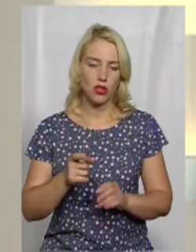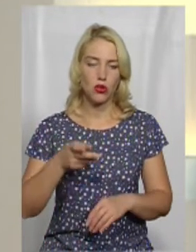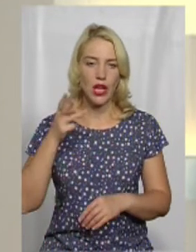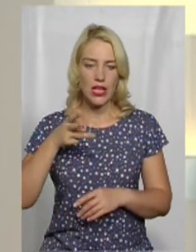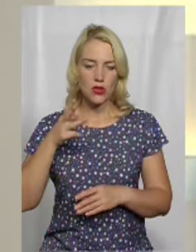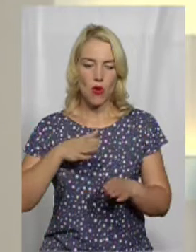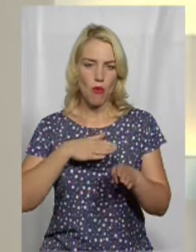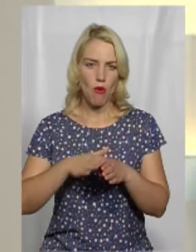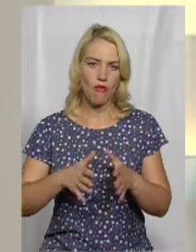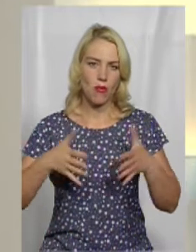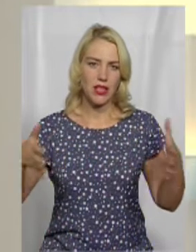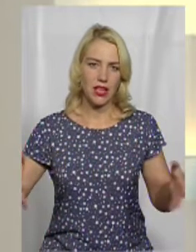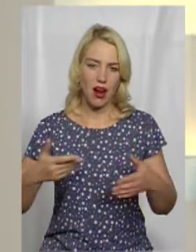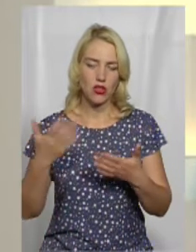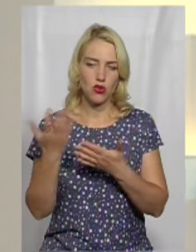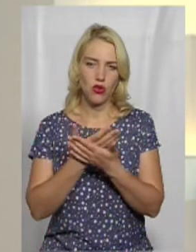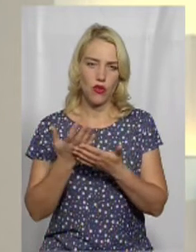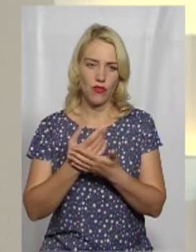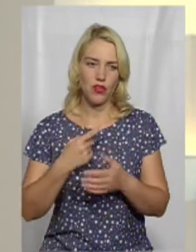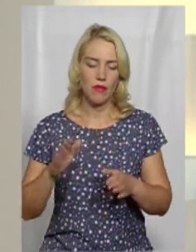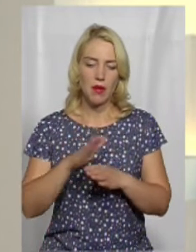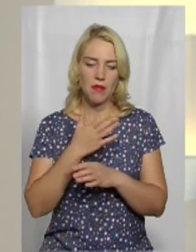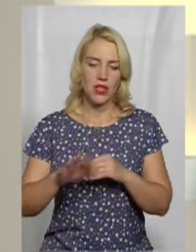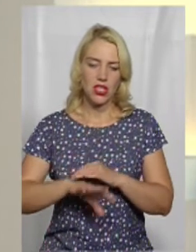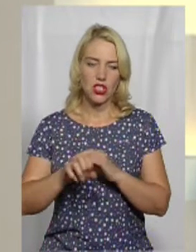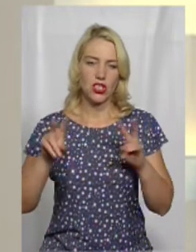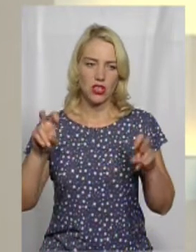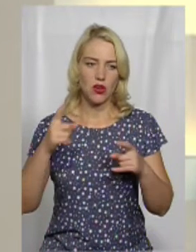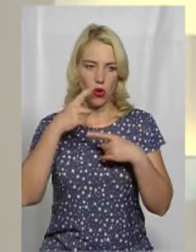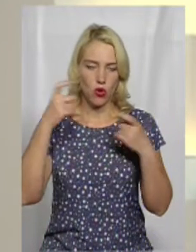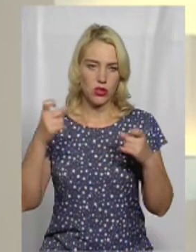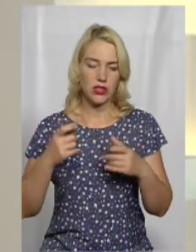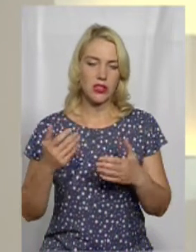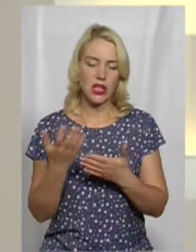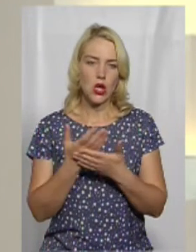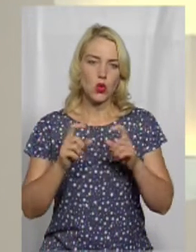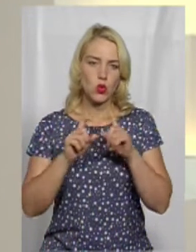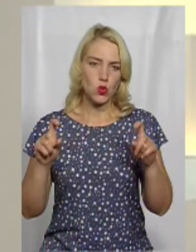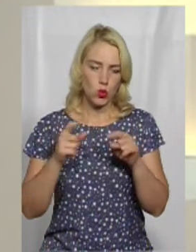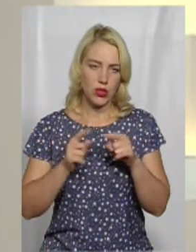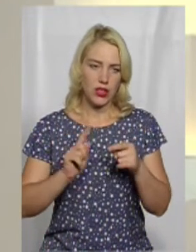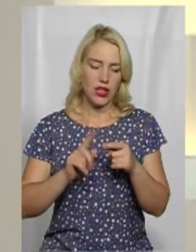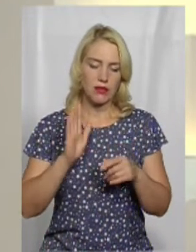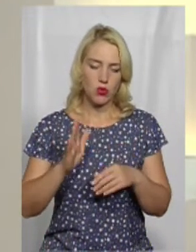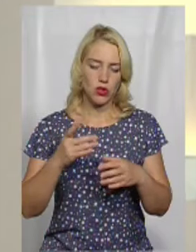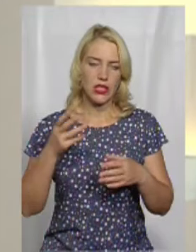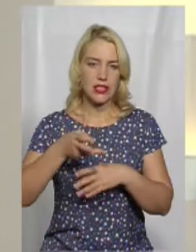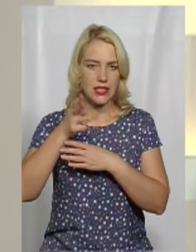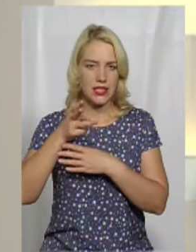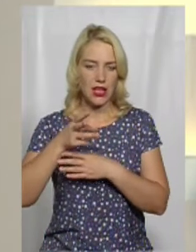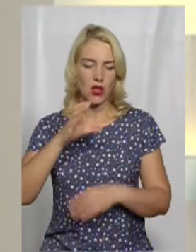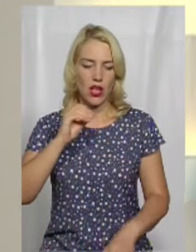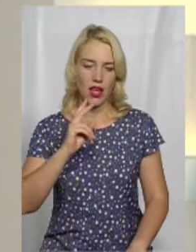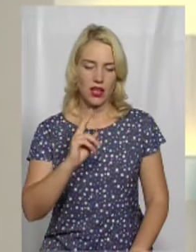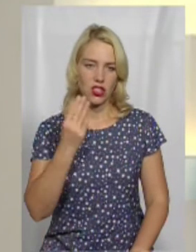повнометражного фільму «Між крадіїв» оголосила кіностудія «Bad Rabbids Foundation». Стрічка буде знята у жанрі